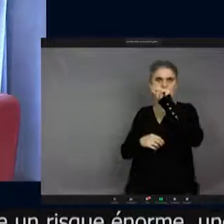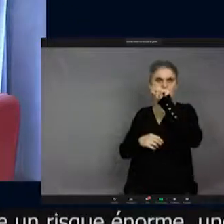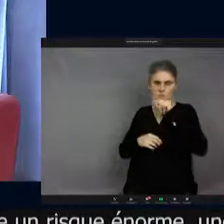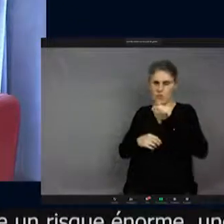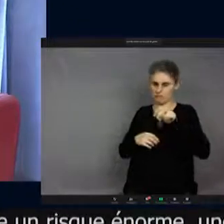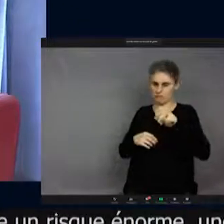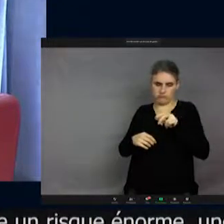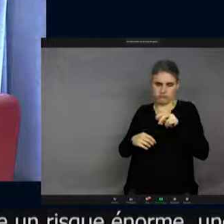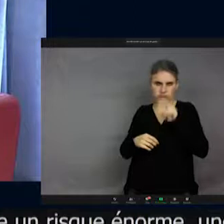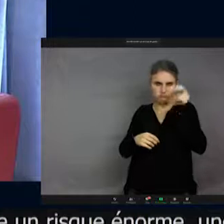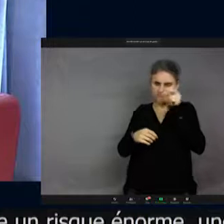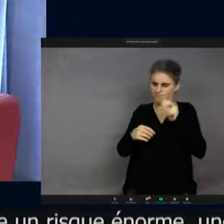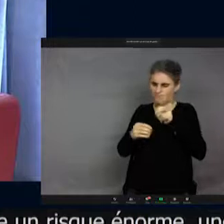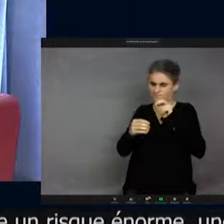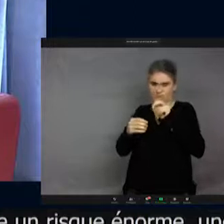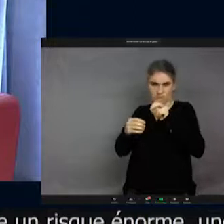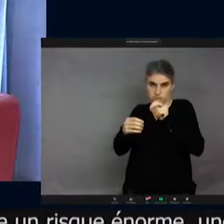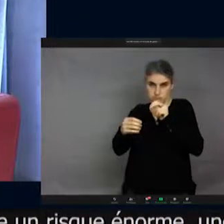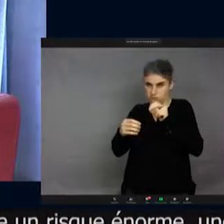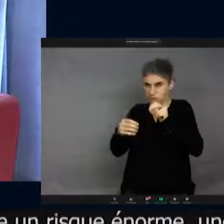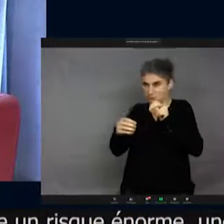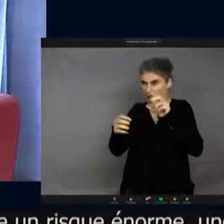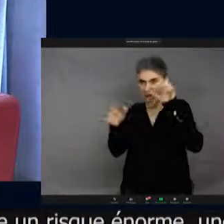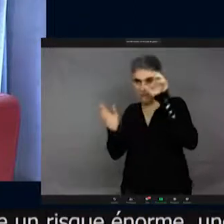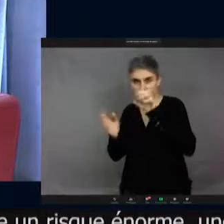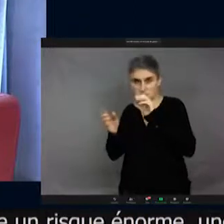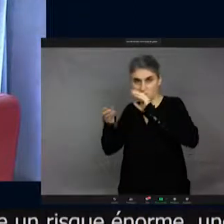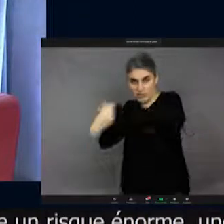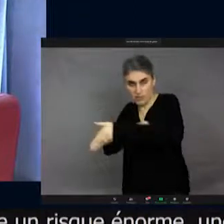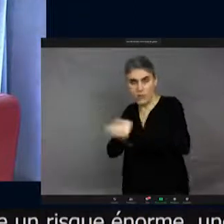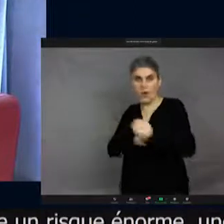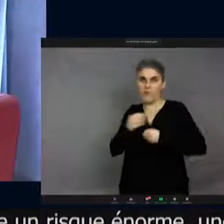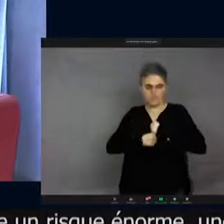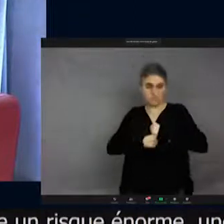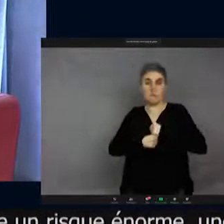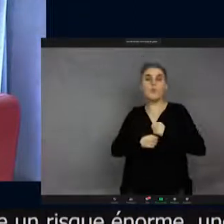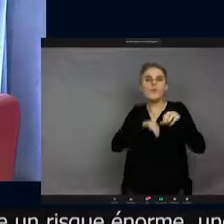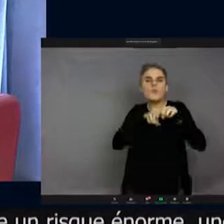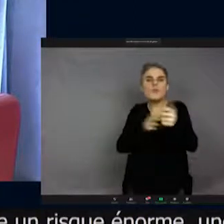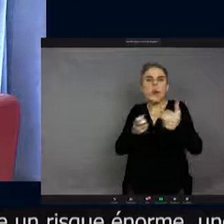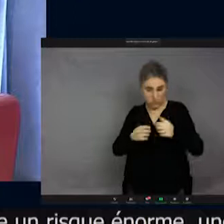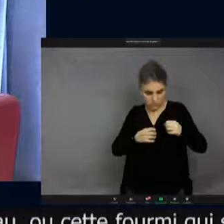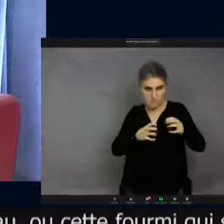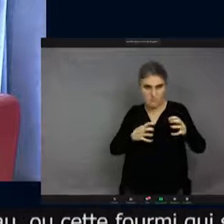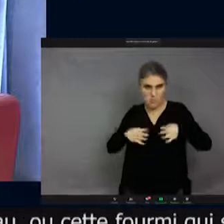fourmi qu'on a vue de se faire exploser. Mais ça arrive chez les insectes sociaux où les individus, exactement de la même façon que les